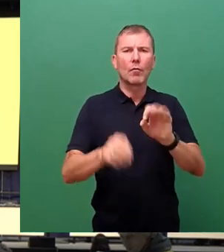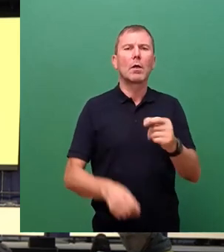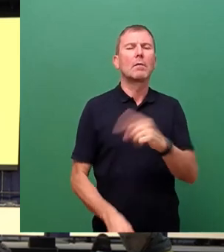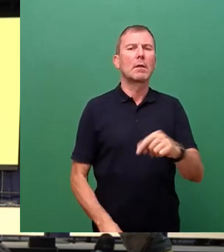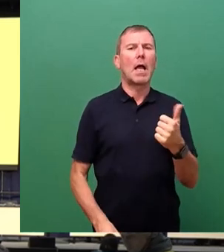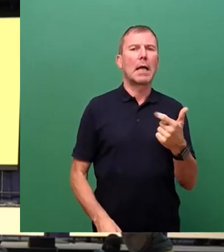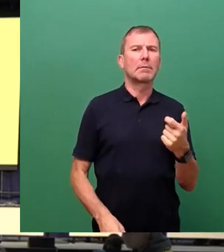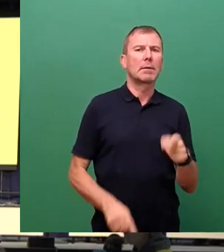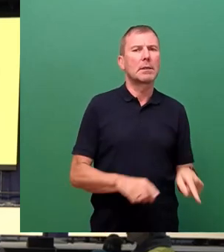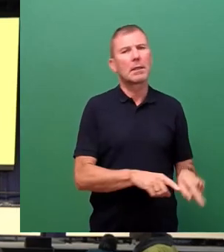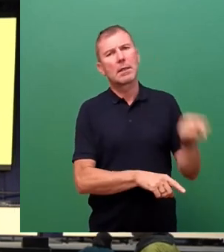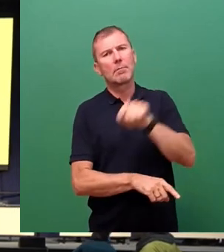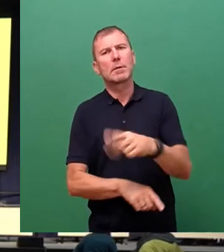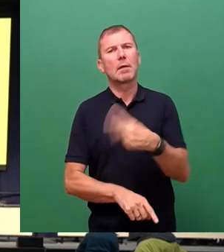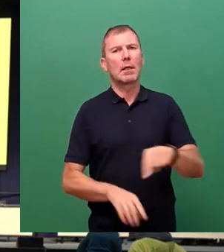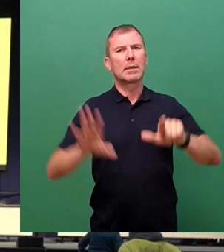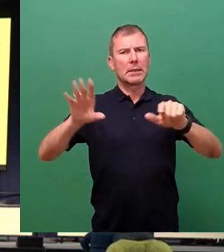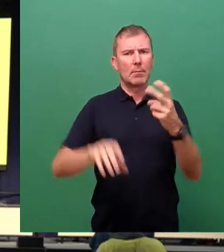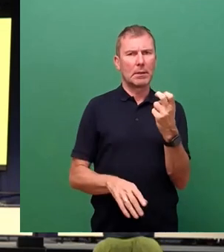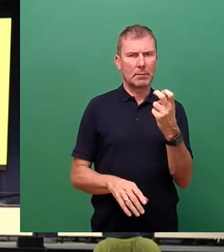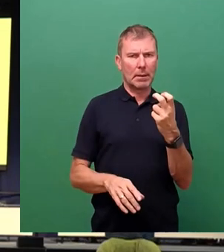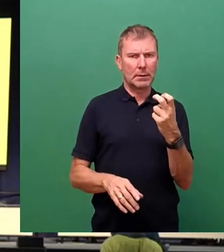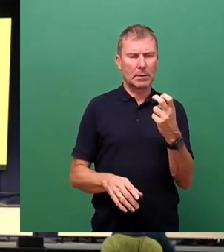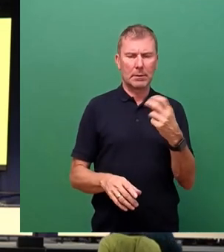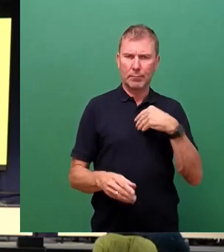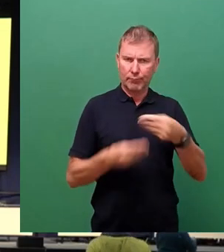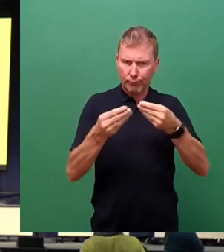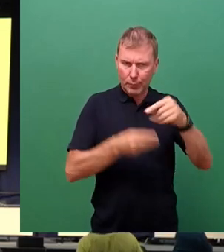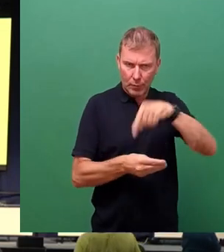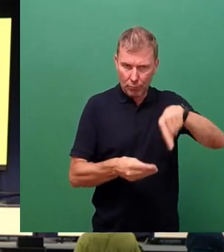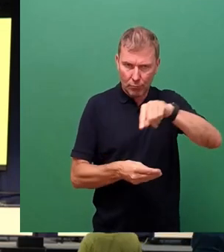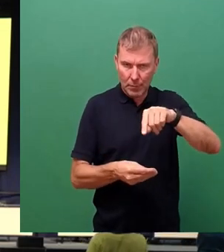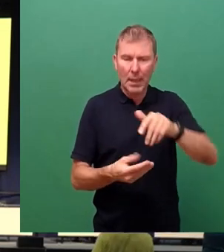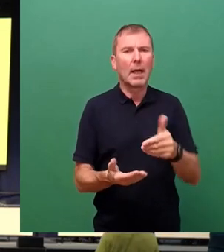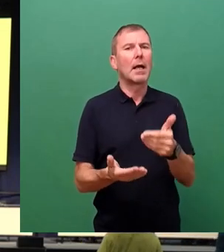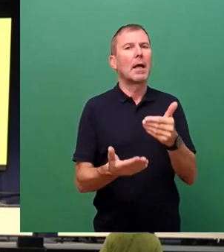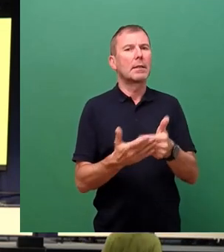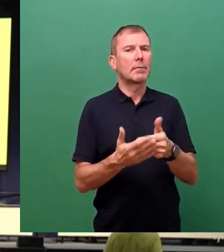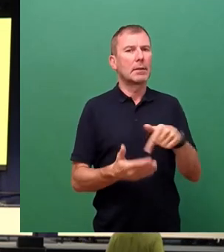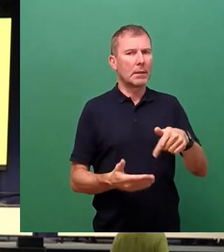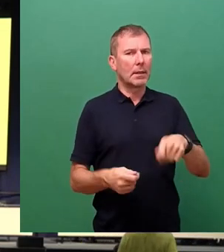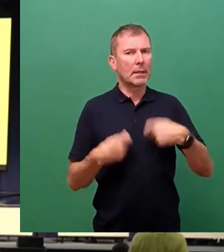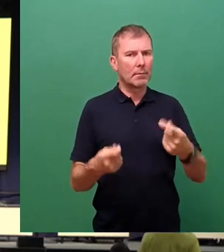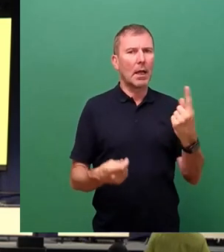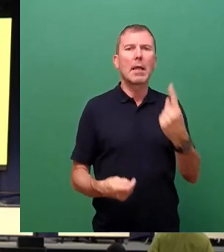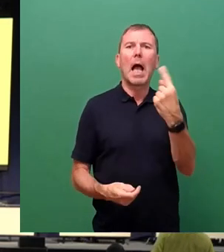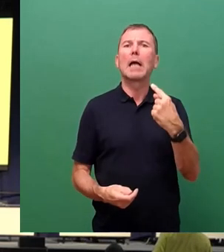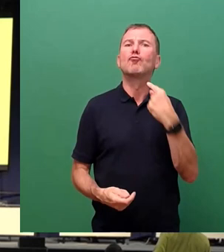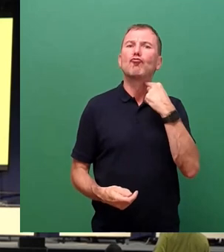hier noch im Rat beschäftigen können. Auch hier gibt es ein einstimmiges